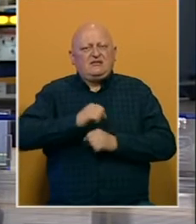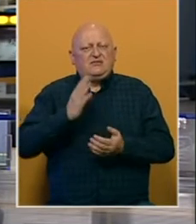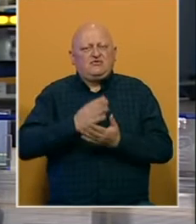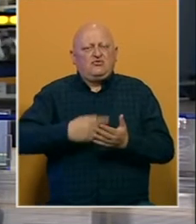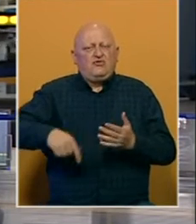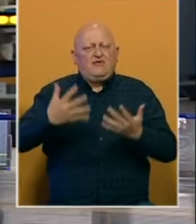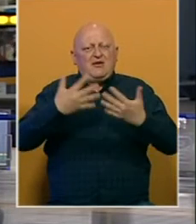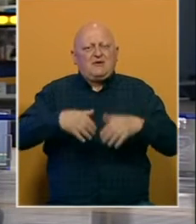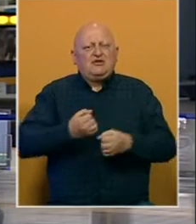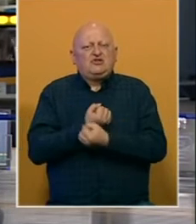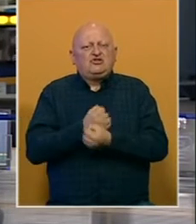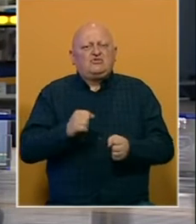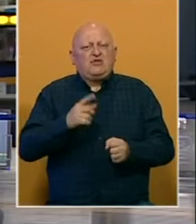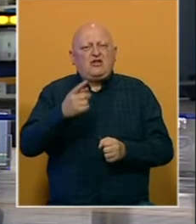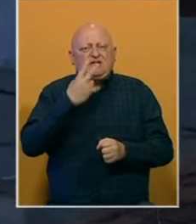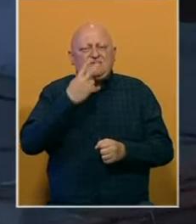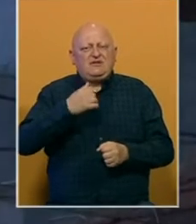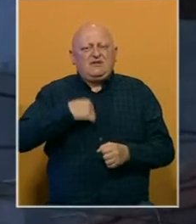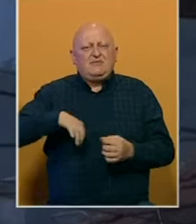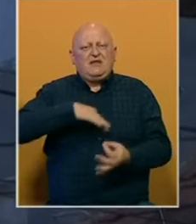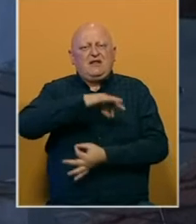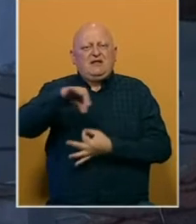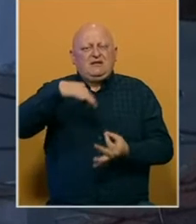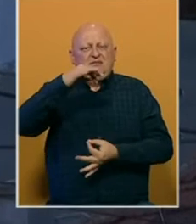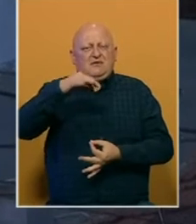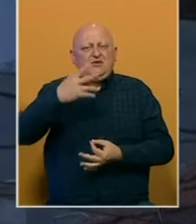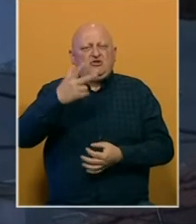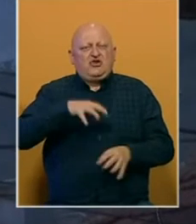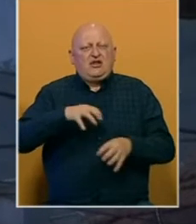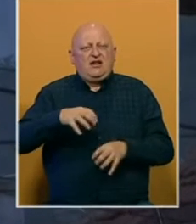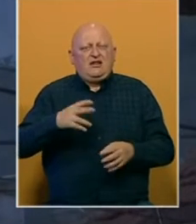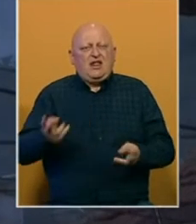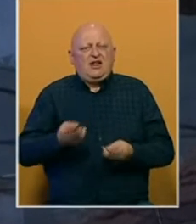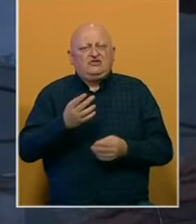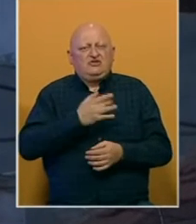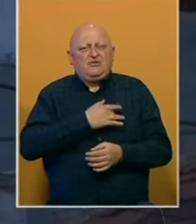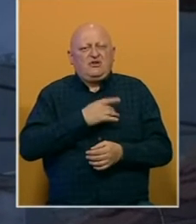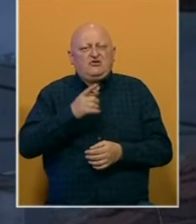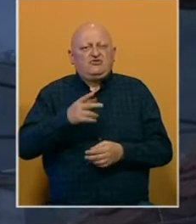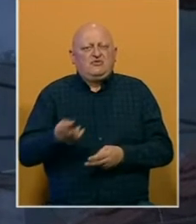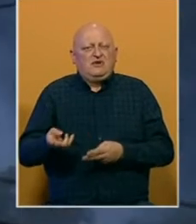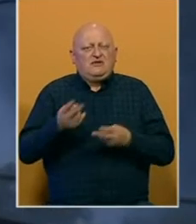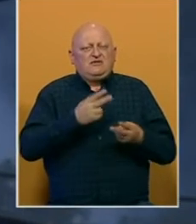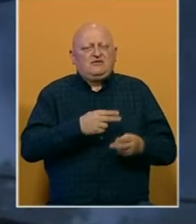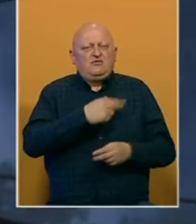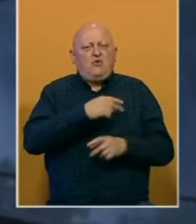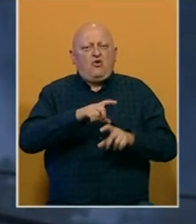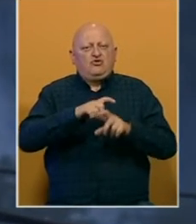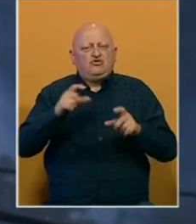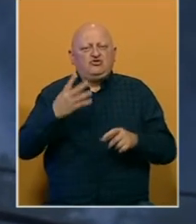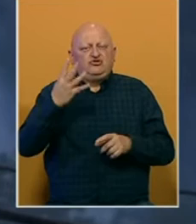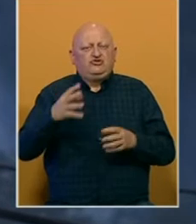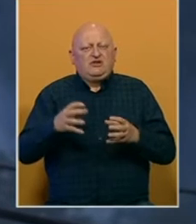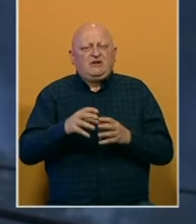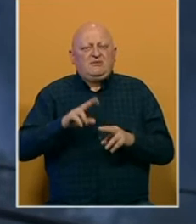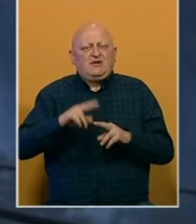dogodila u krugu Fabrike Sloboda, odakle se i vidi bijeli dim. Troje radnika zadobilo je lakše povrede i oni su prevezeni u opštu bolnicu.